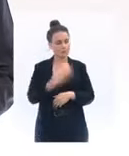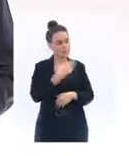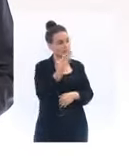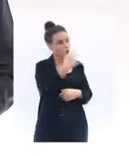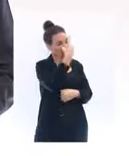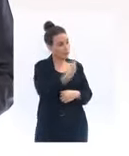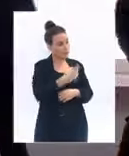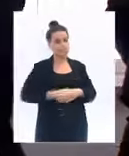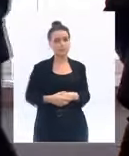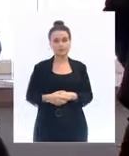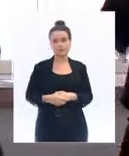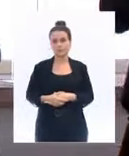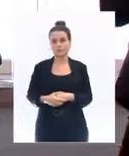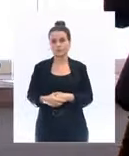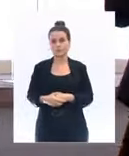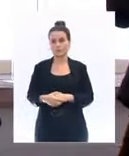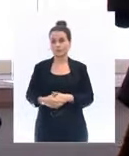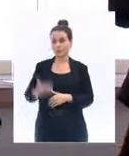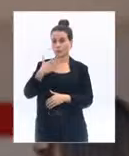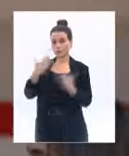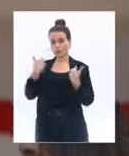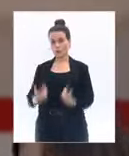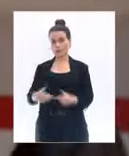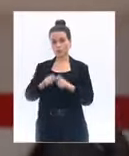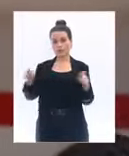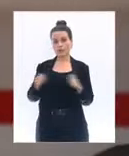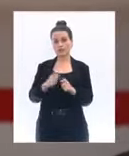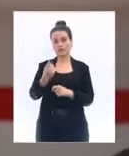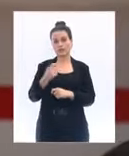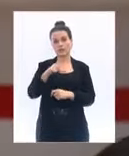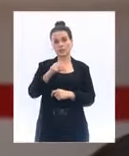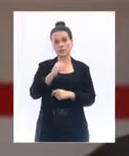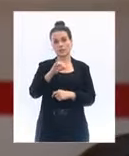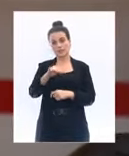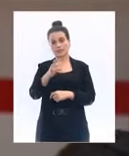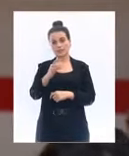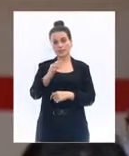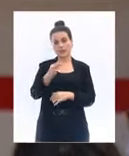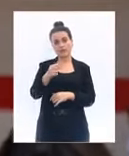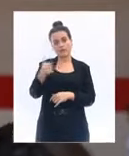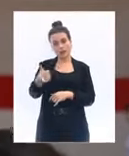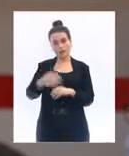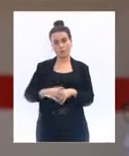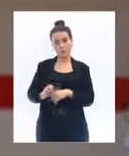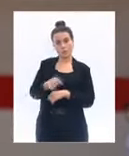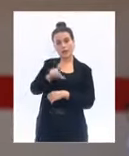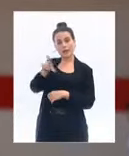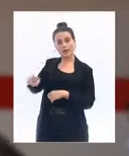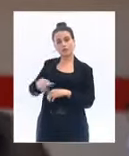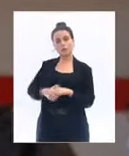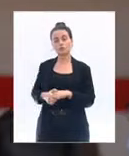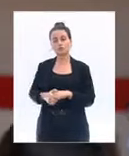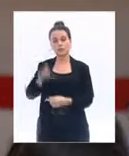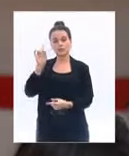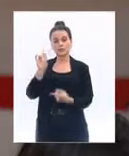? Bonjour, Hélène Bonnet pour LCI TF1. Ma première question concerne la